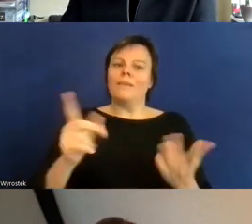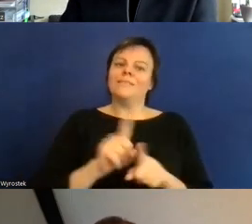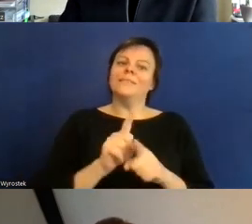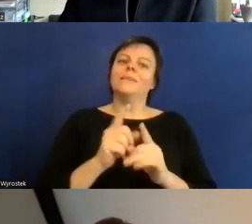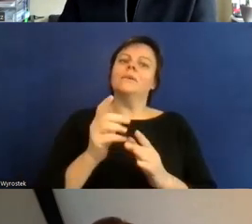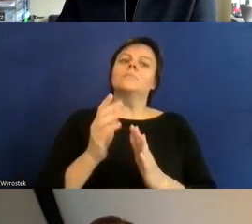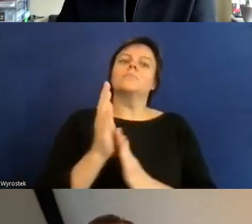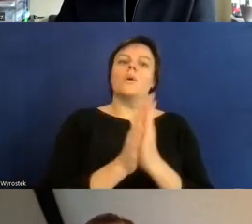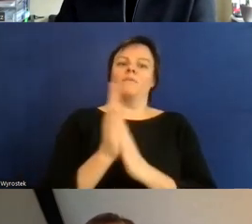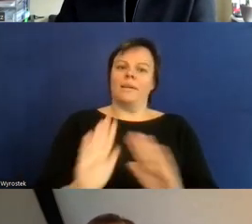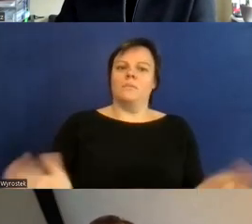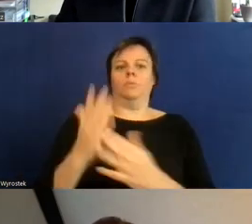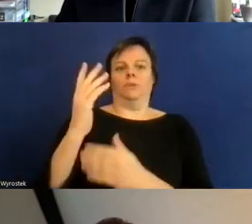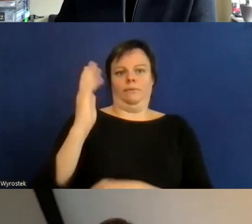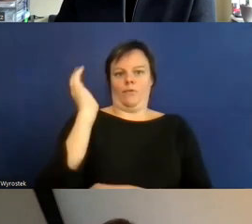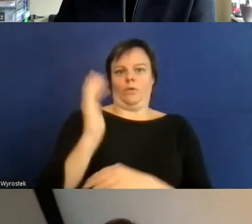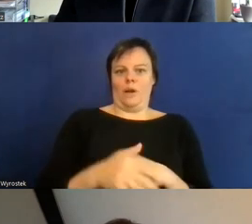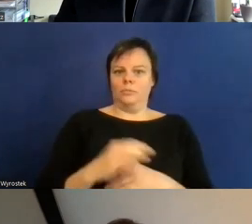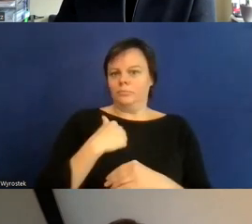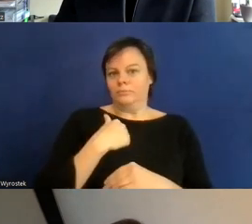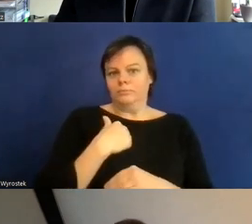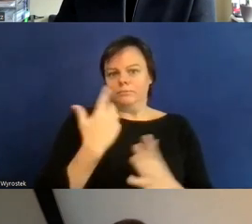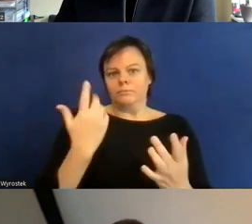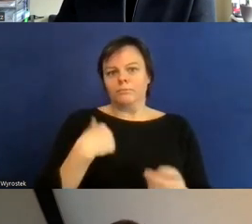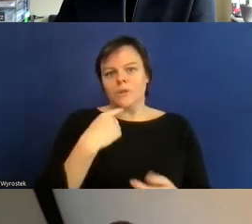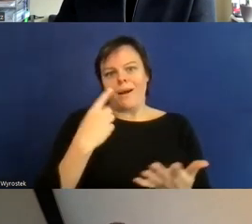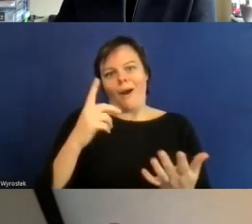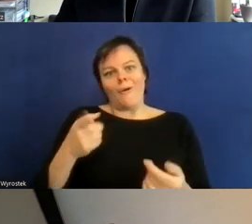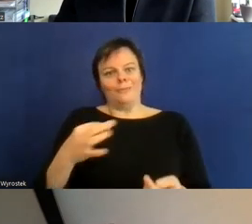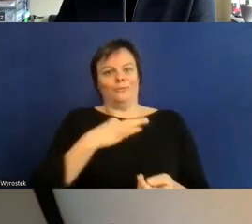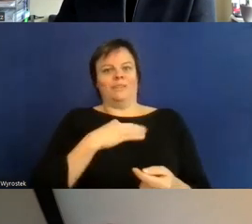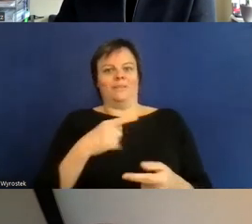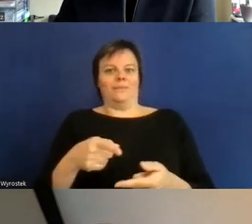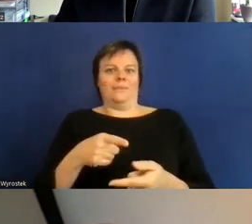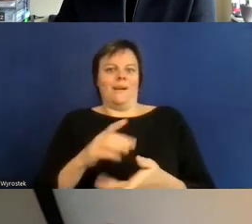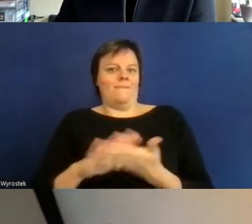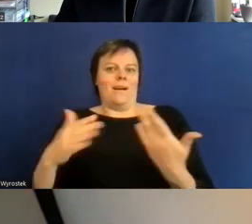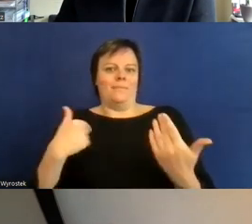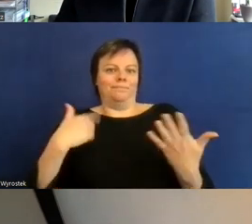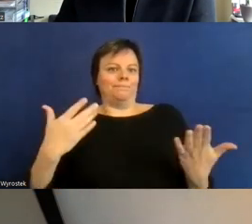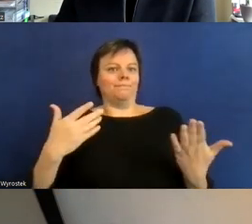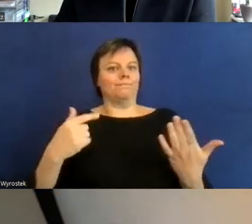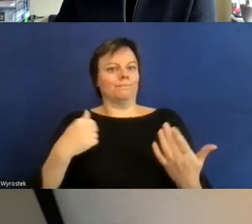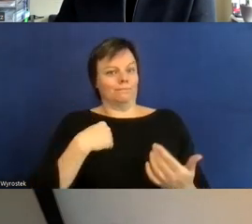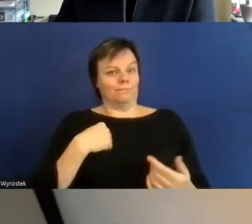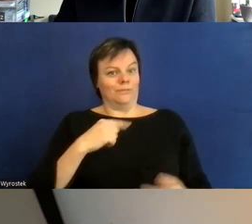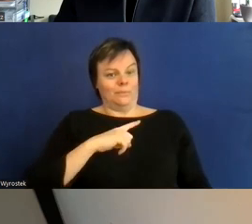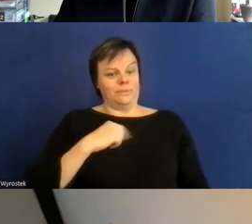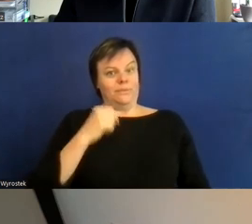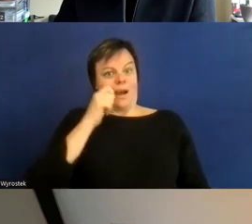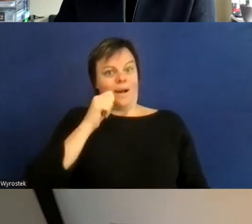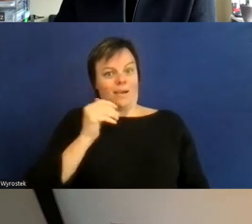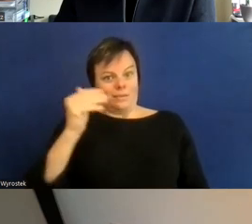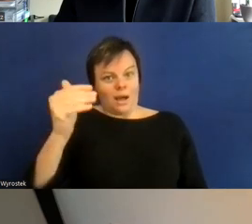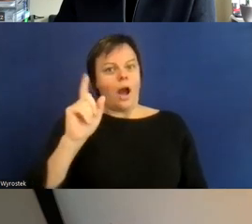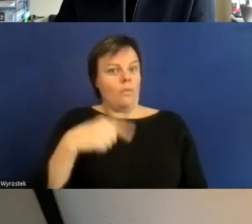und ich werde das brauchen also in dem Sinne wenn wir barrierefreie Dokumente machen dann tun wir was für uns selber und